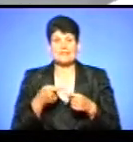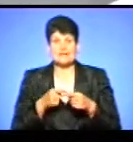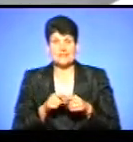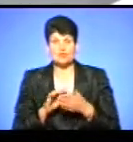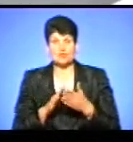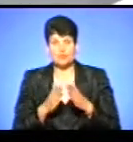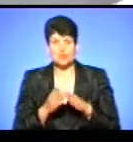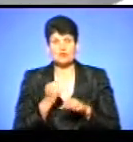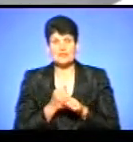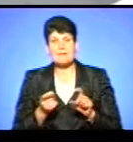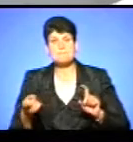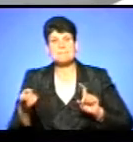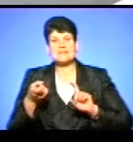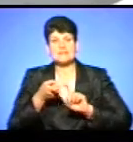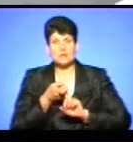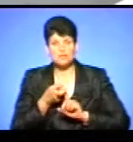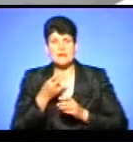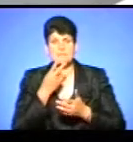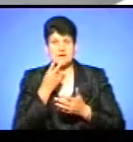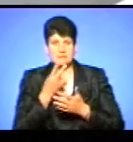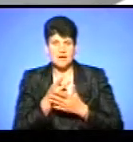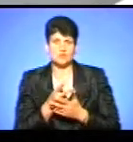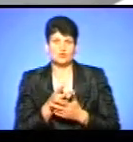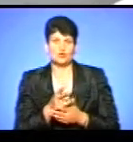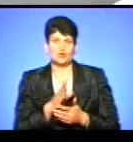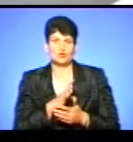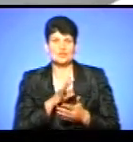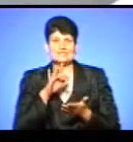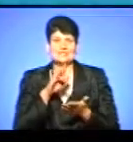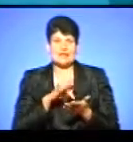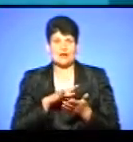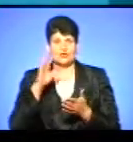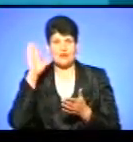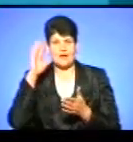тобто здійснити підключення, як передбачалося до госпсокальної каналізації.